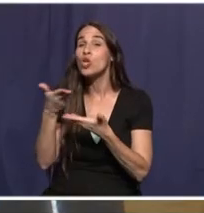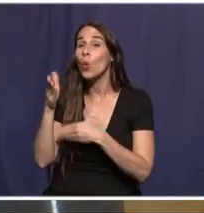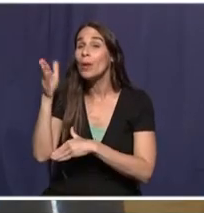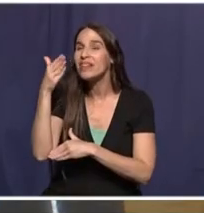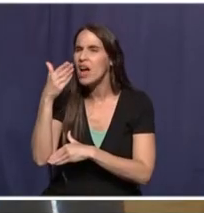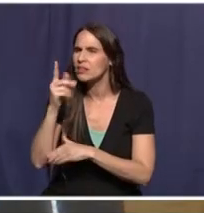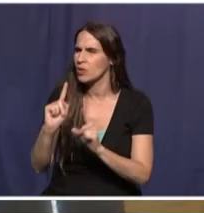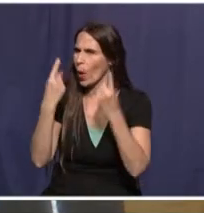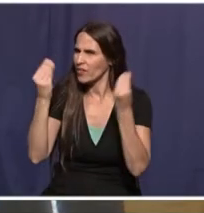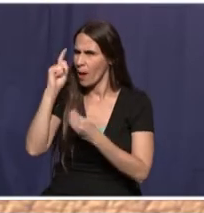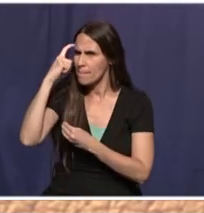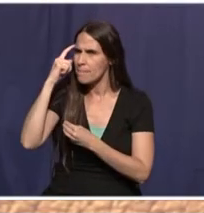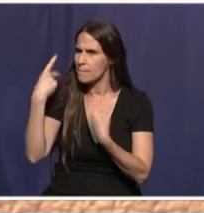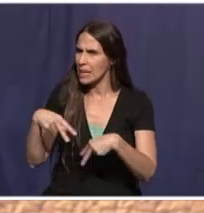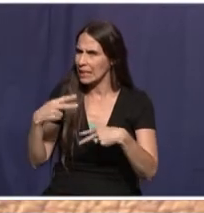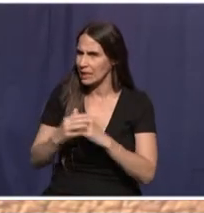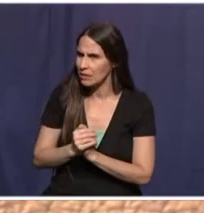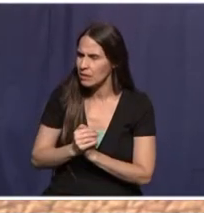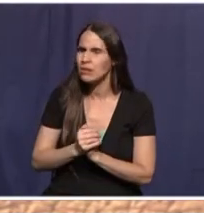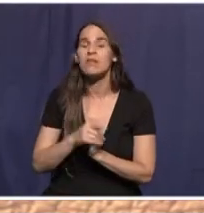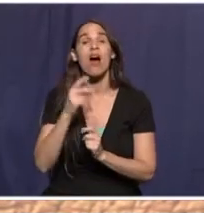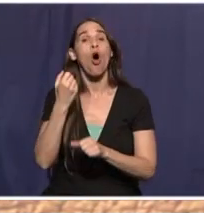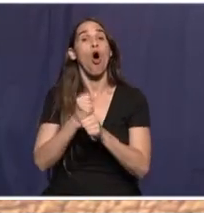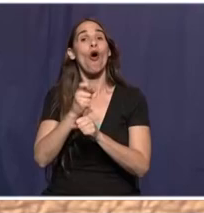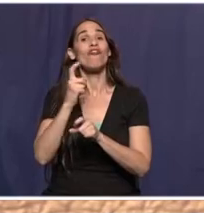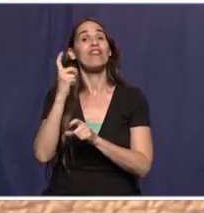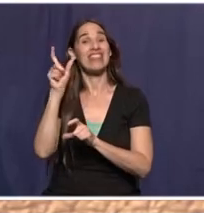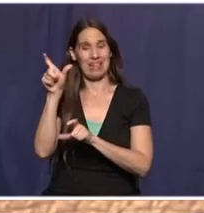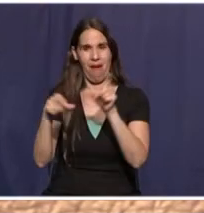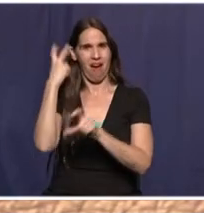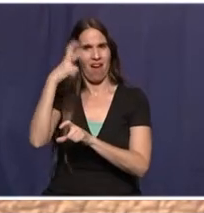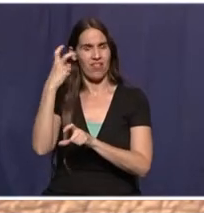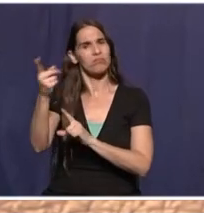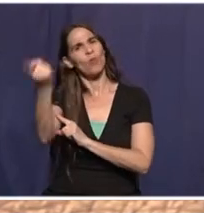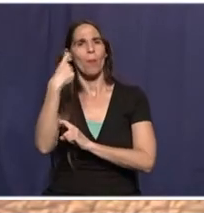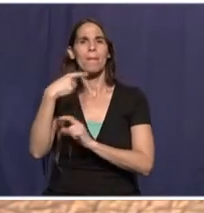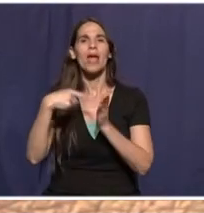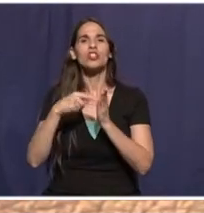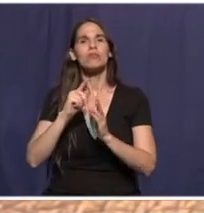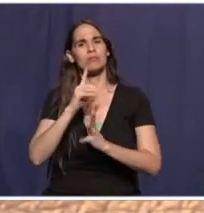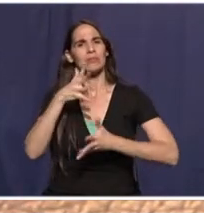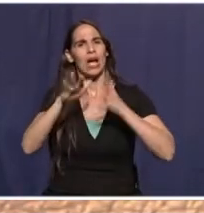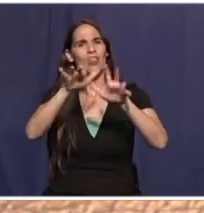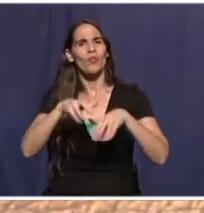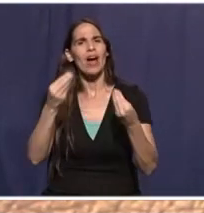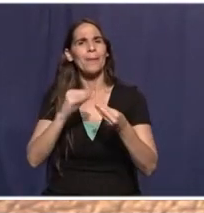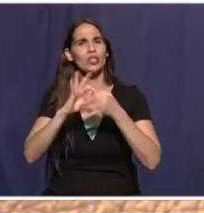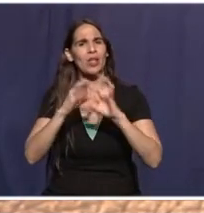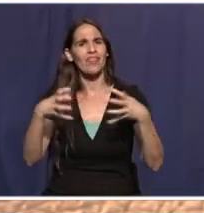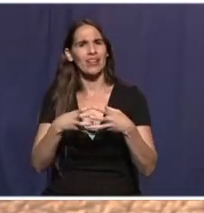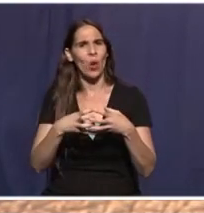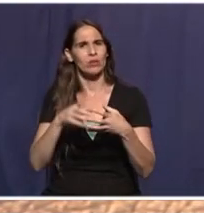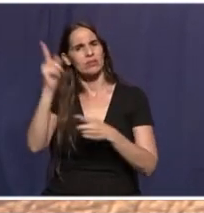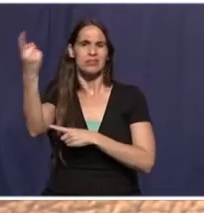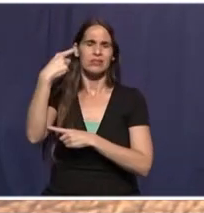האחרונים דבר מטריד. העובדים הערבים נקראים לשימועים על רקע ההתבטאויות ברשתות החברתיות. המצב